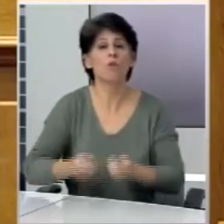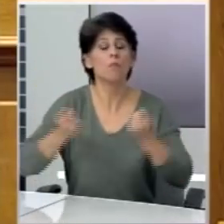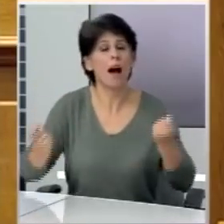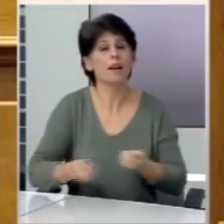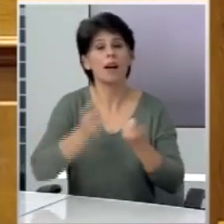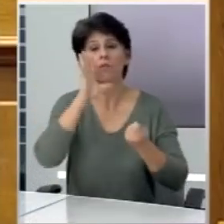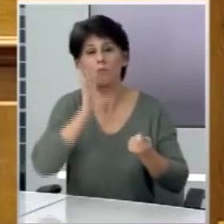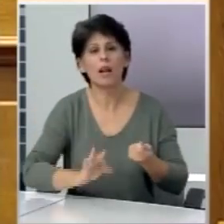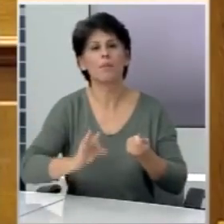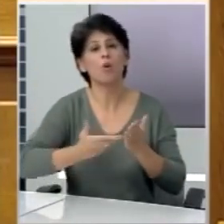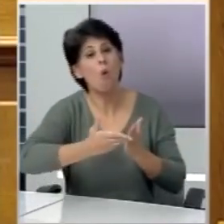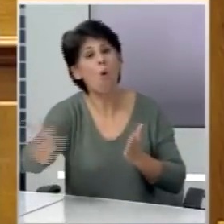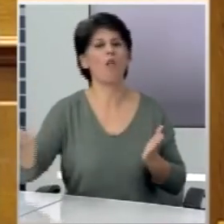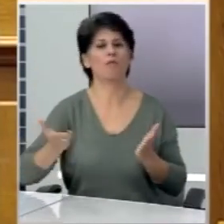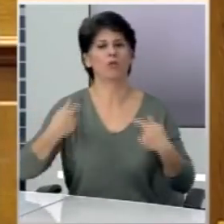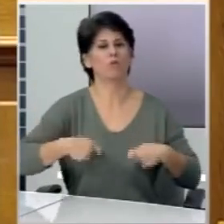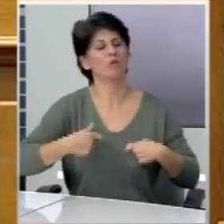πραγματικά όλο αυτόν τον πλούτο. Σας ευχαριστώ.